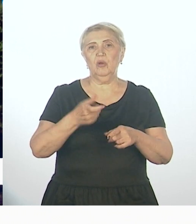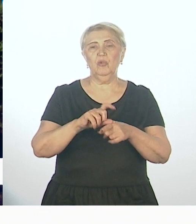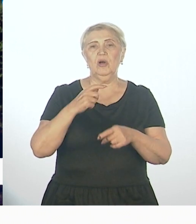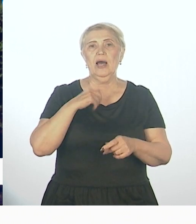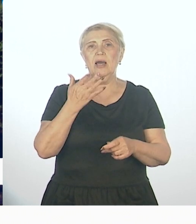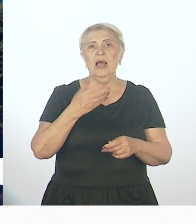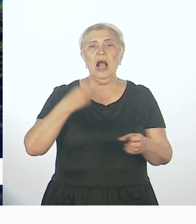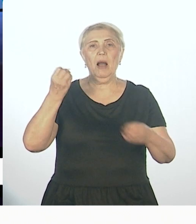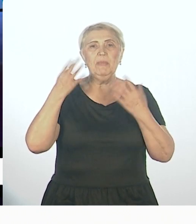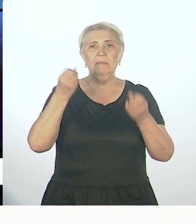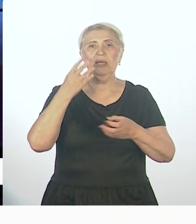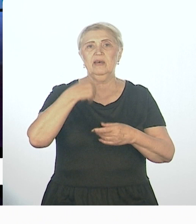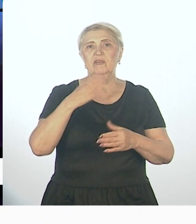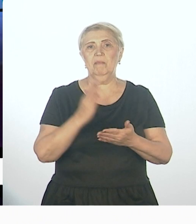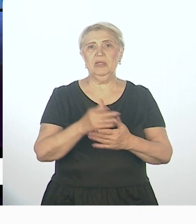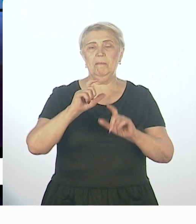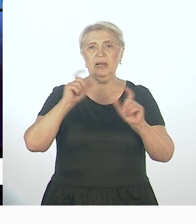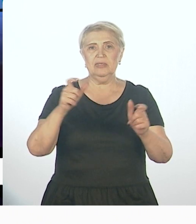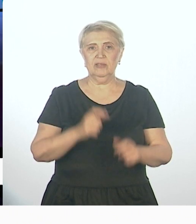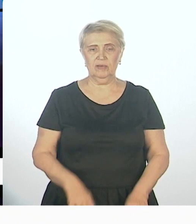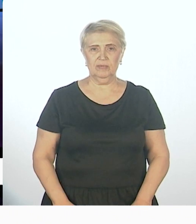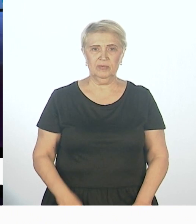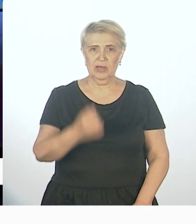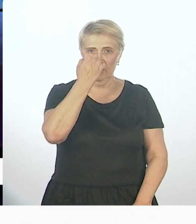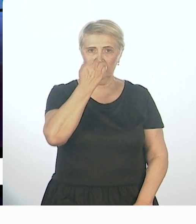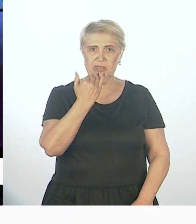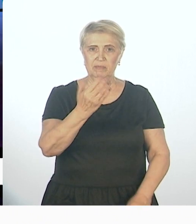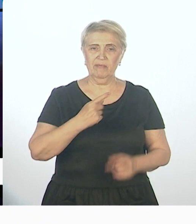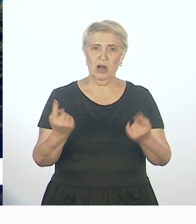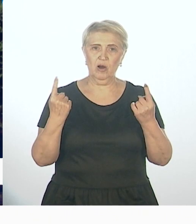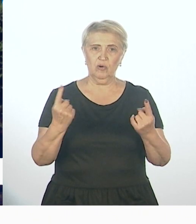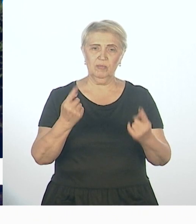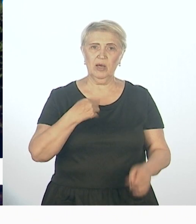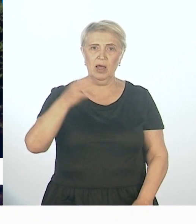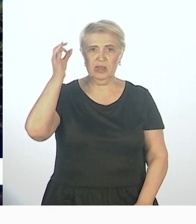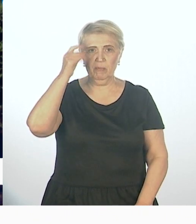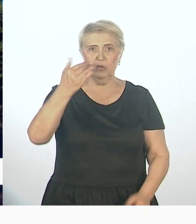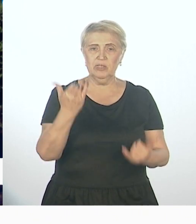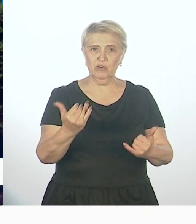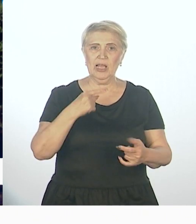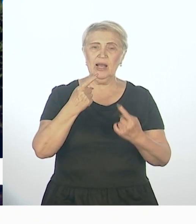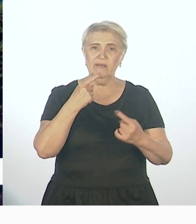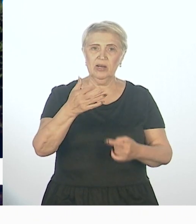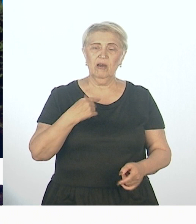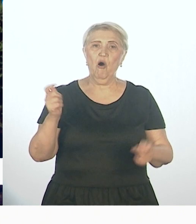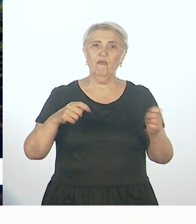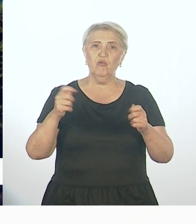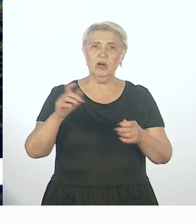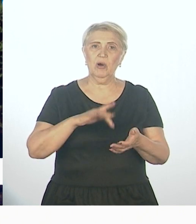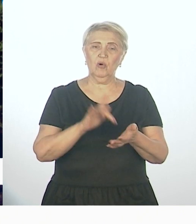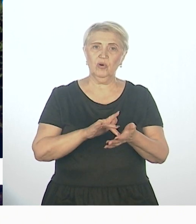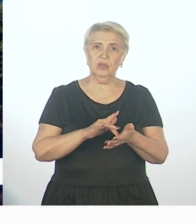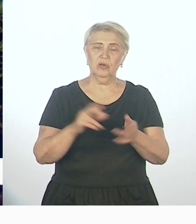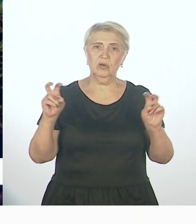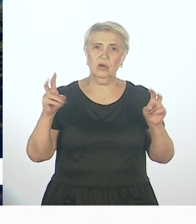произнесено, да, в частности, от западных коллег. Спасибо вам огромное. Друзья, напомню, сегодня говорили мы о форуме «Город,